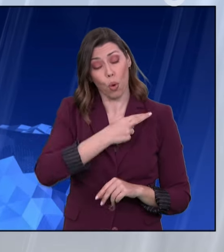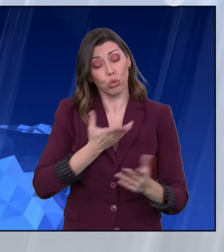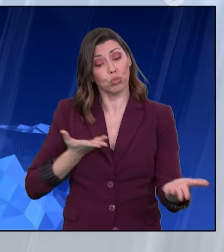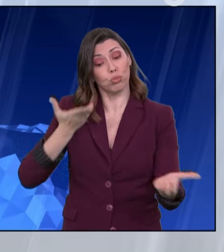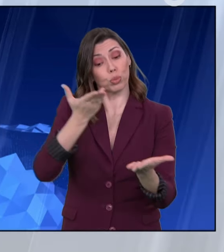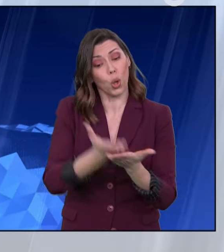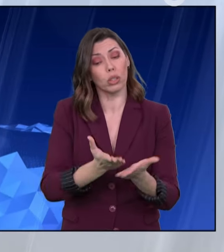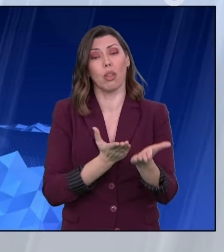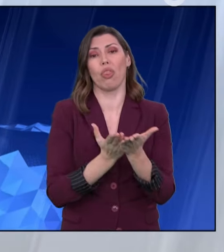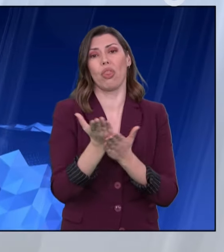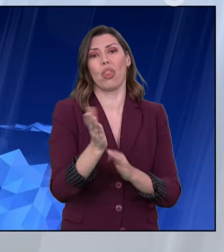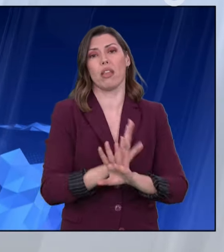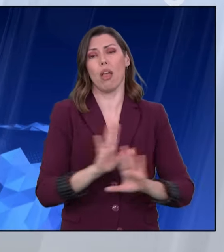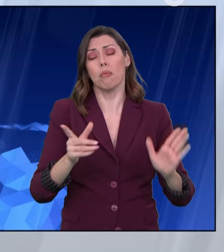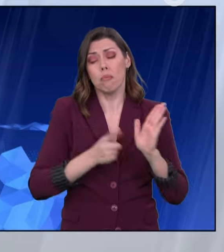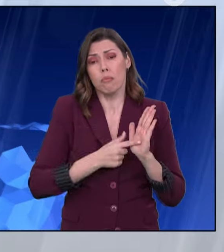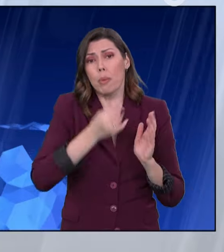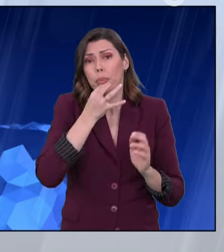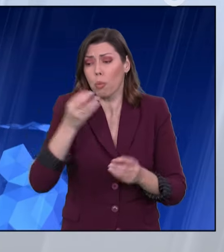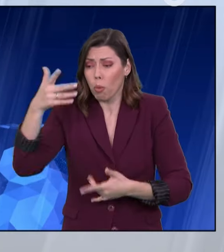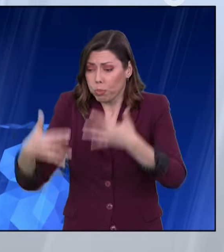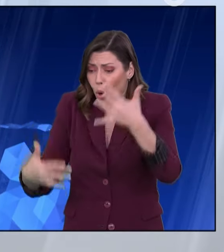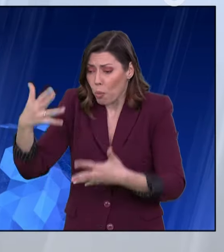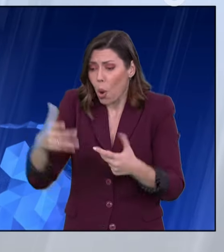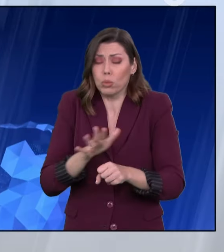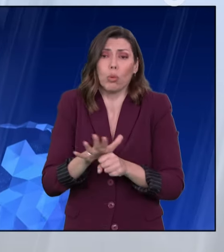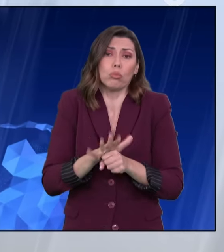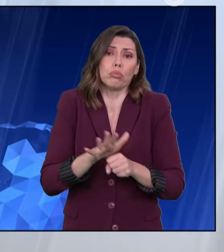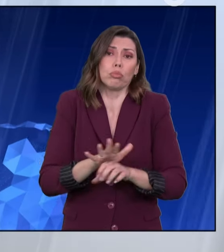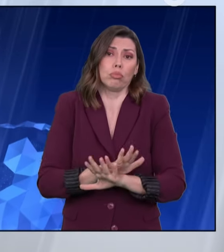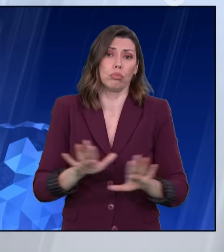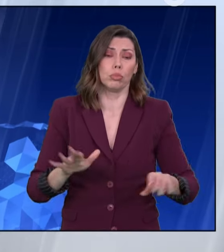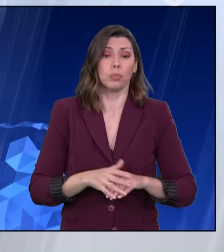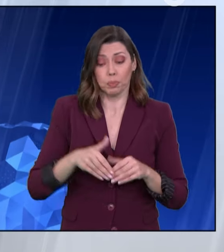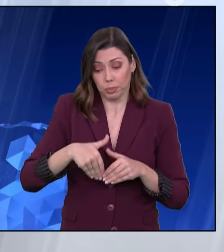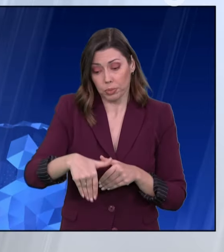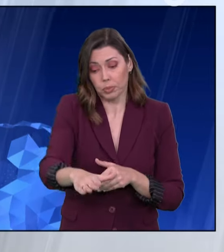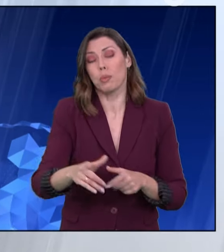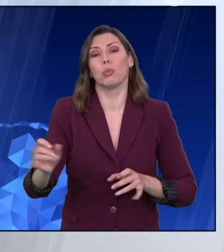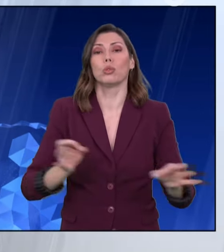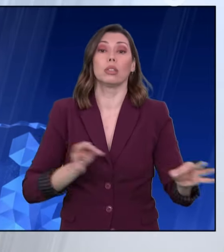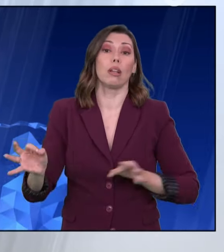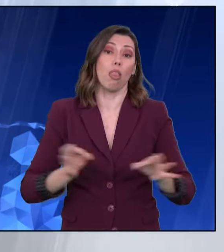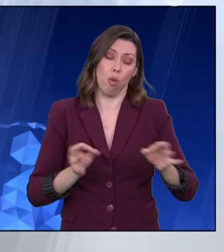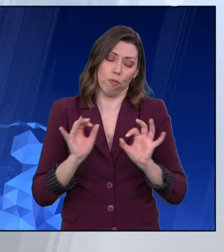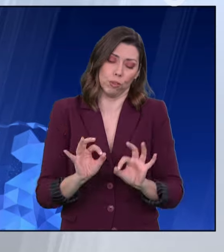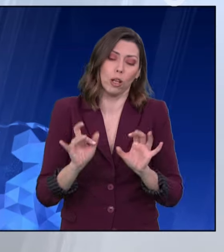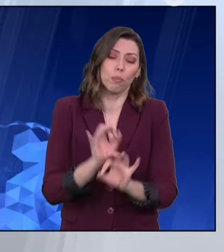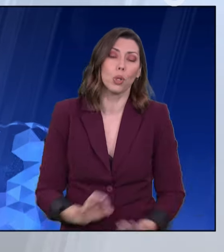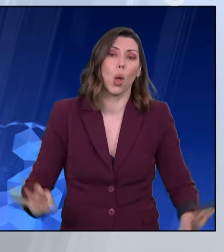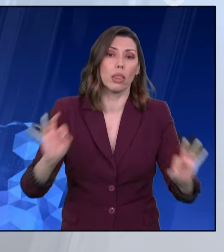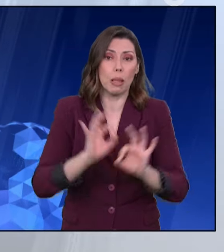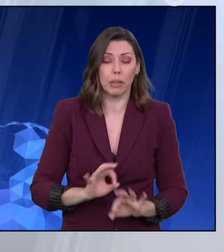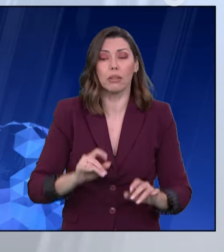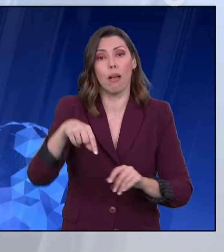οφείλουμε να ξεκαθαρίσουμε ότι έχουν εξαντληθεί τα δημοσιονομικά περιθώρια. Τις επόμενες ημέρες θα υπάρξει σχεδιασμό στα μπλόκα για το συλλαλητήριο στην Αθήνα, μετά την πραγματοποίηση του